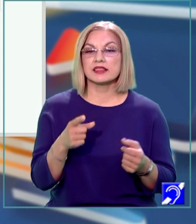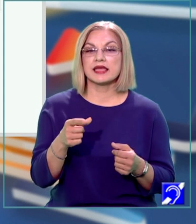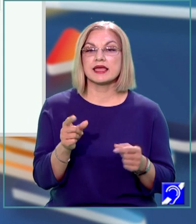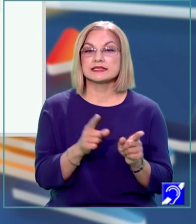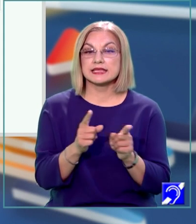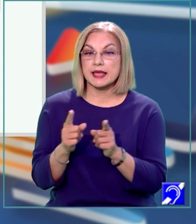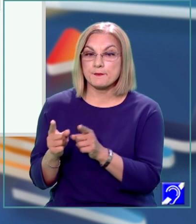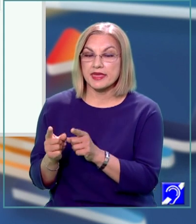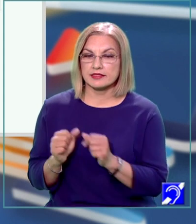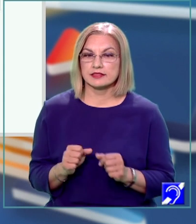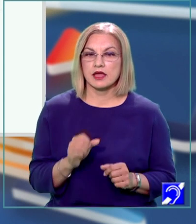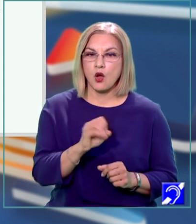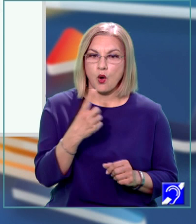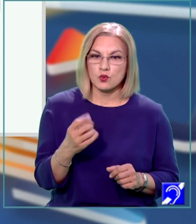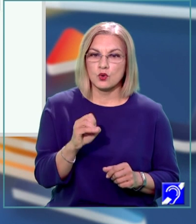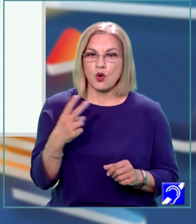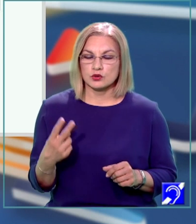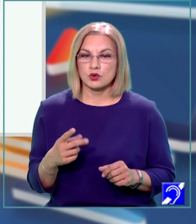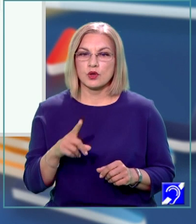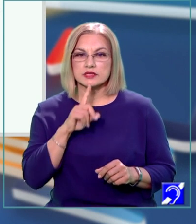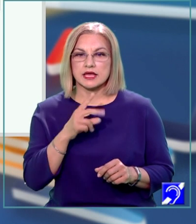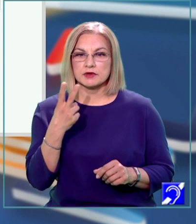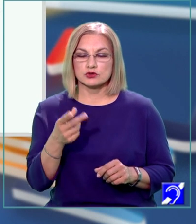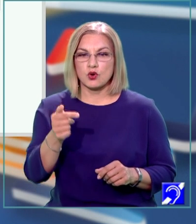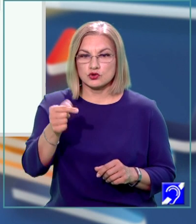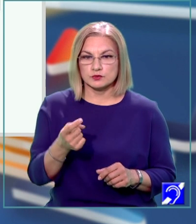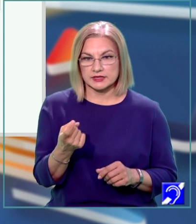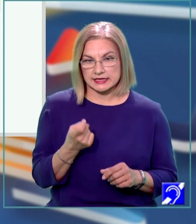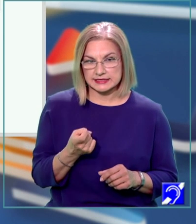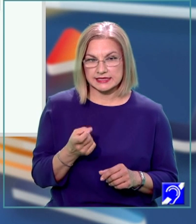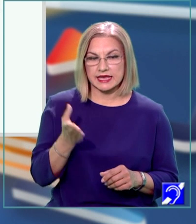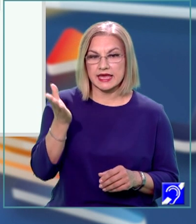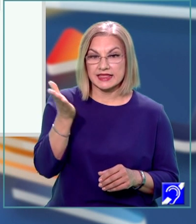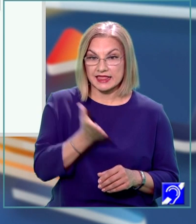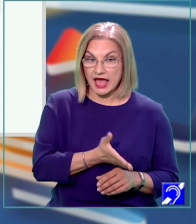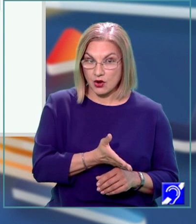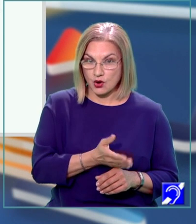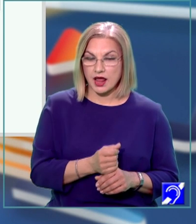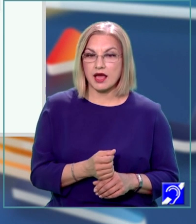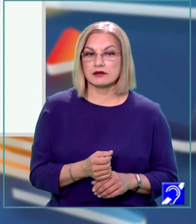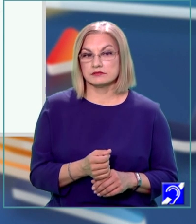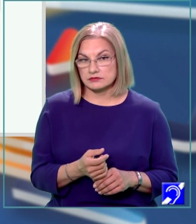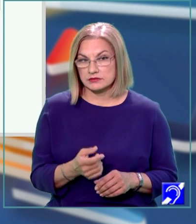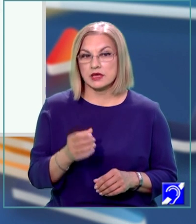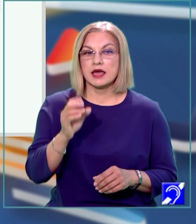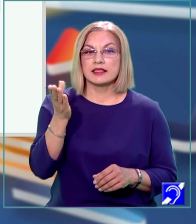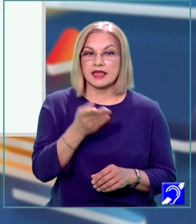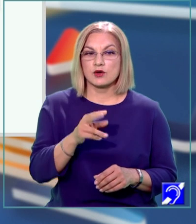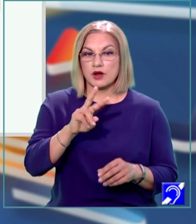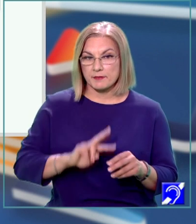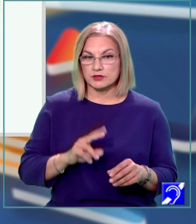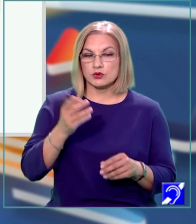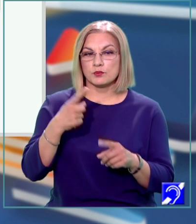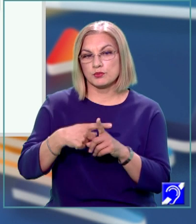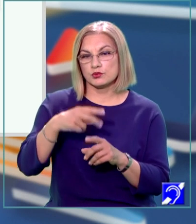O1, O2 reprezintă două jumătăți de diagonală, diagonală pe 2 plus diagonală pe